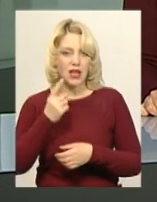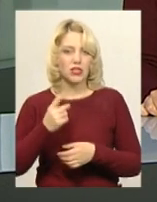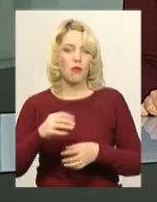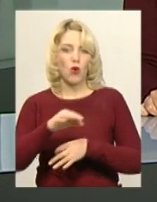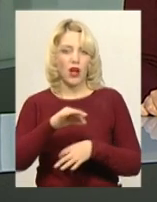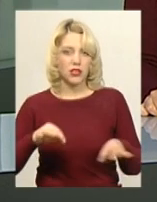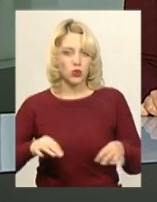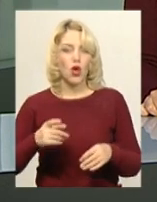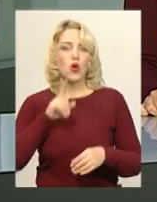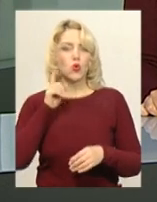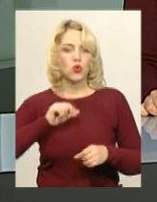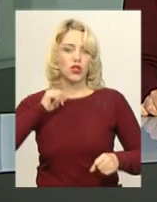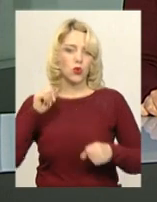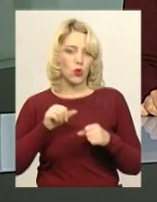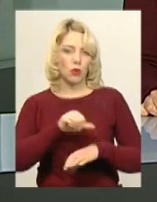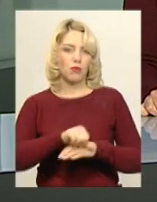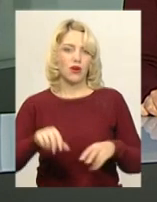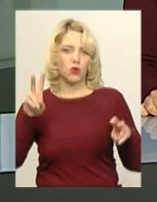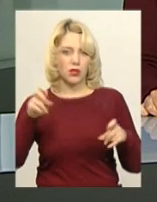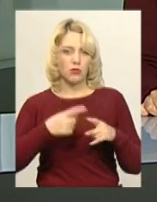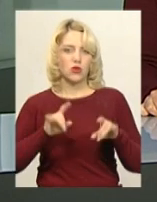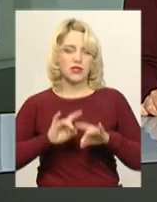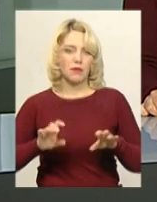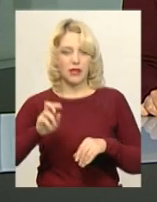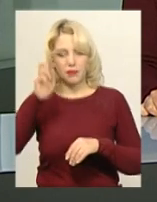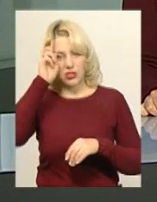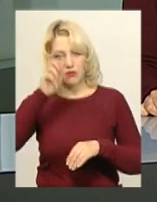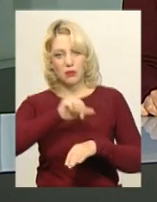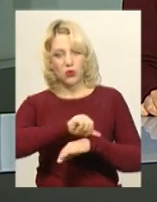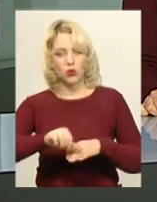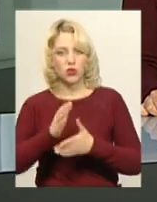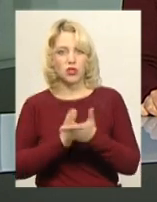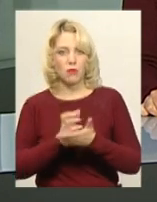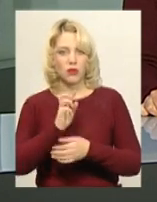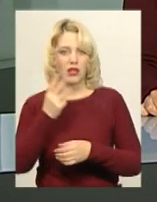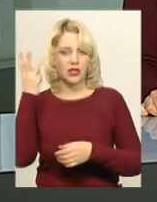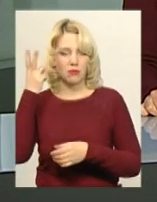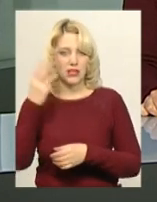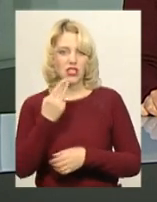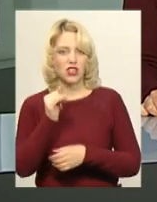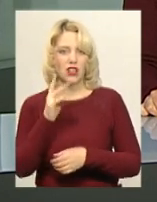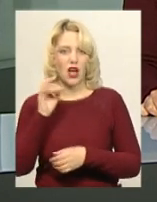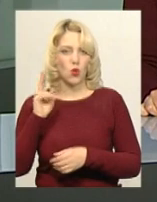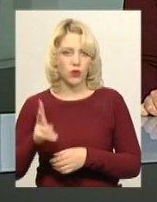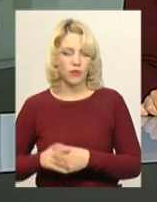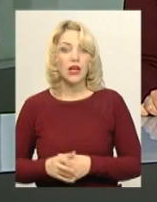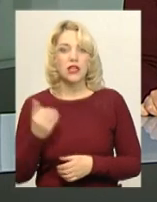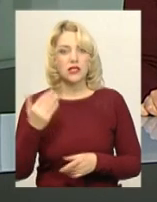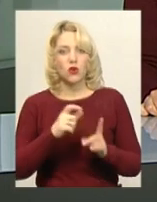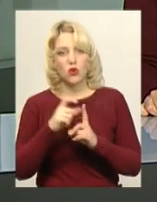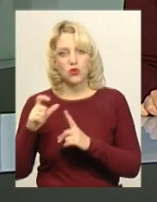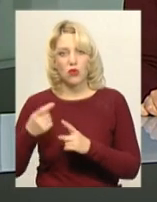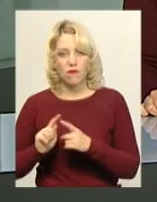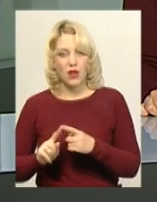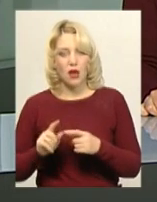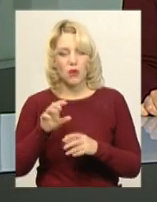прикордонника». Про це розповідає керівник Національної державної прикордонної служби імені Ботина Хмельницького Олег Шенкарук. За його словами,